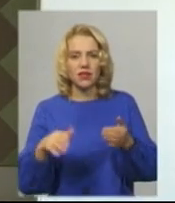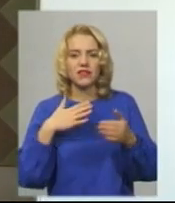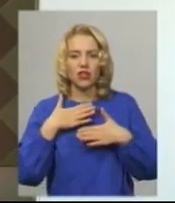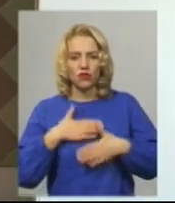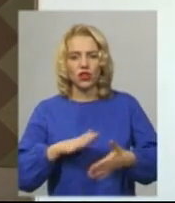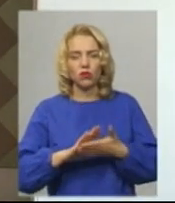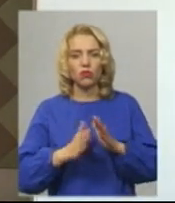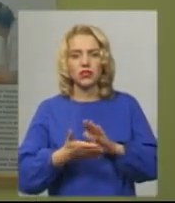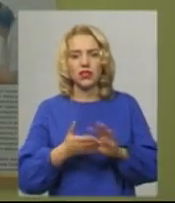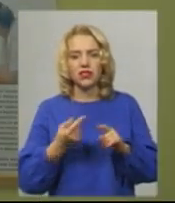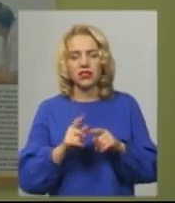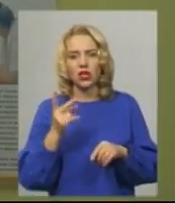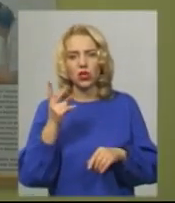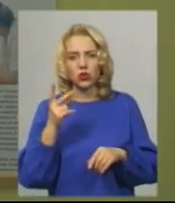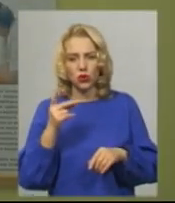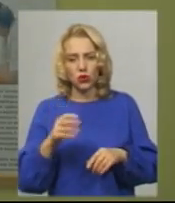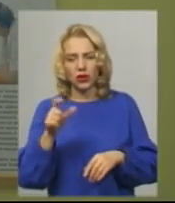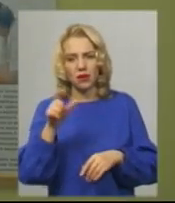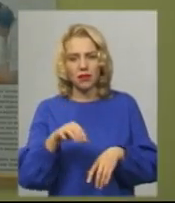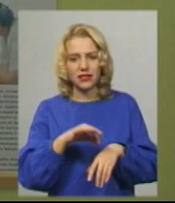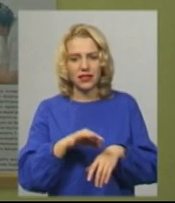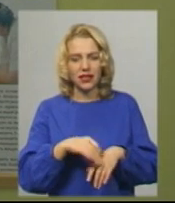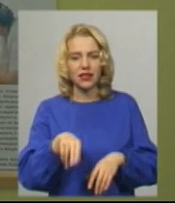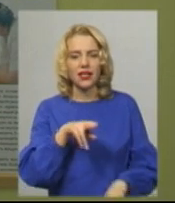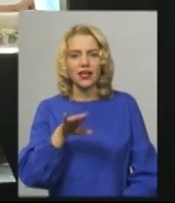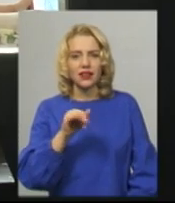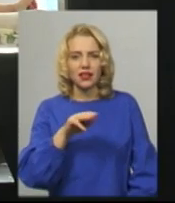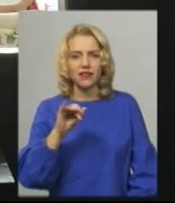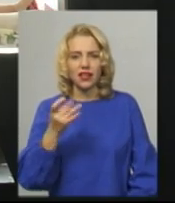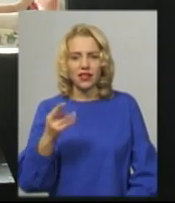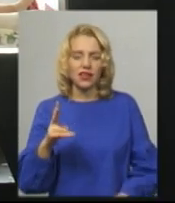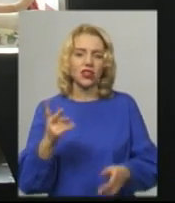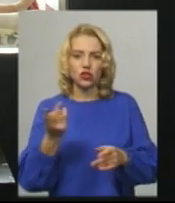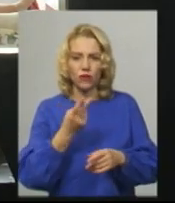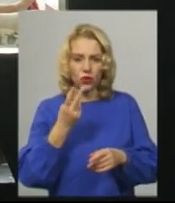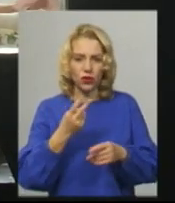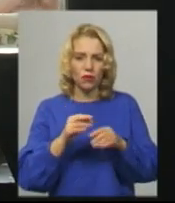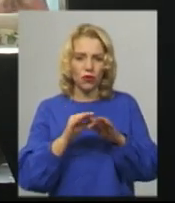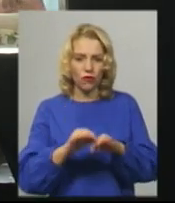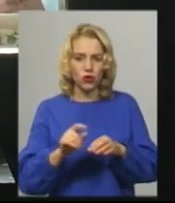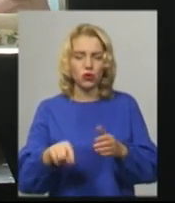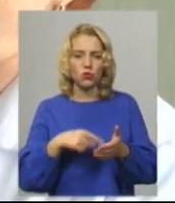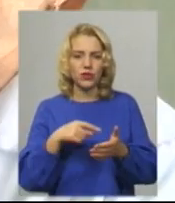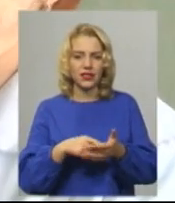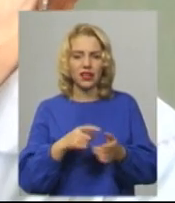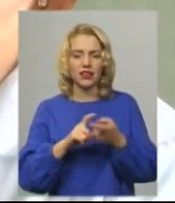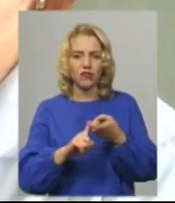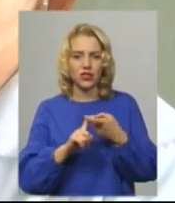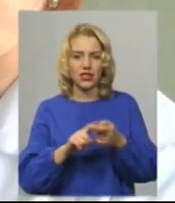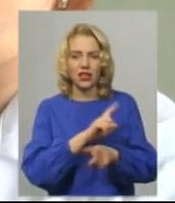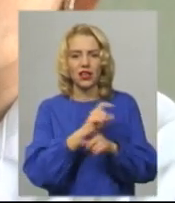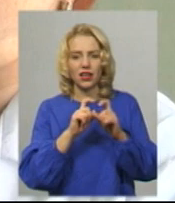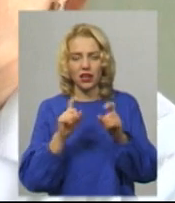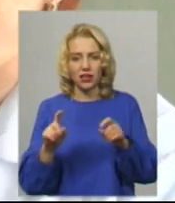10 років це другий пацієнт з діагнозом дифтерія, що проходив лікування в Хмельницькій міській інфекційної лікарні, каже Валентина Кузьміна. Та додає,